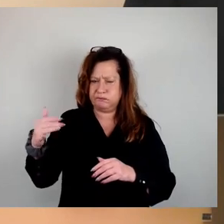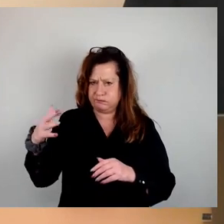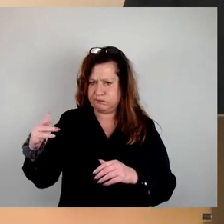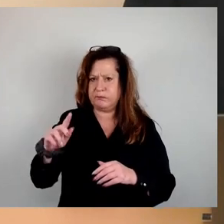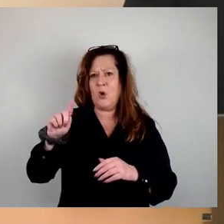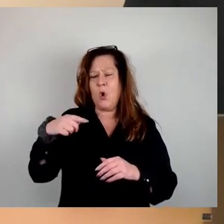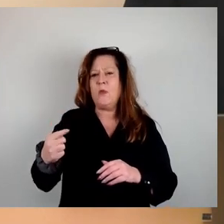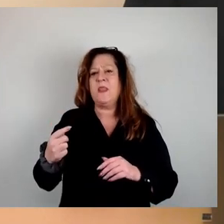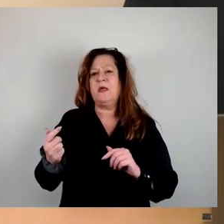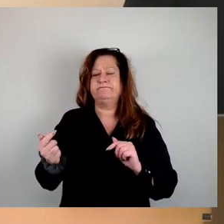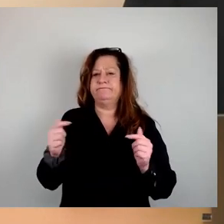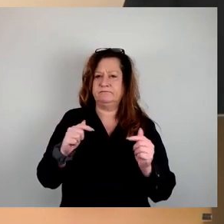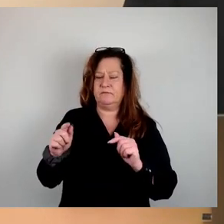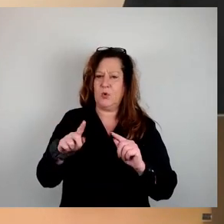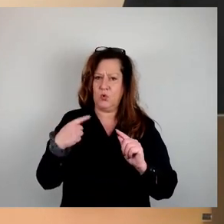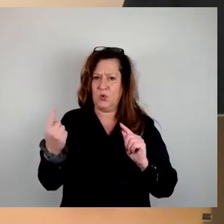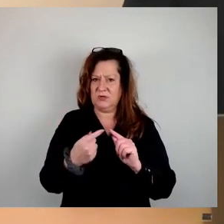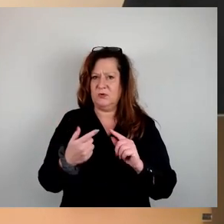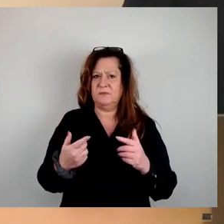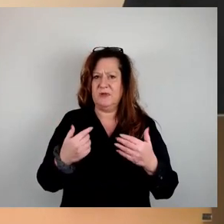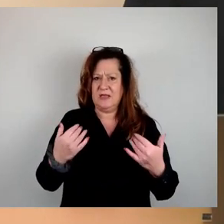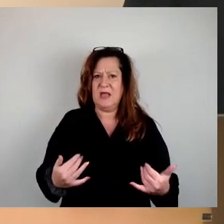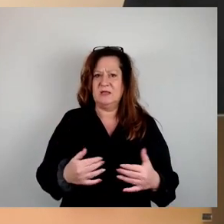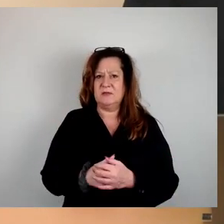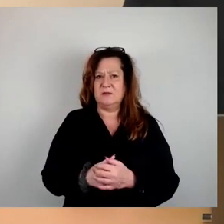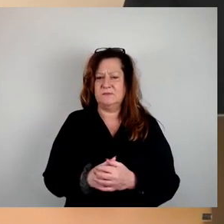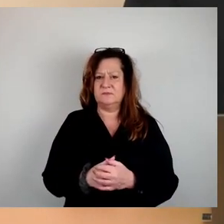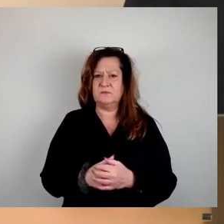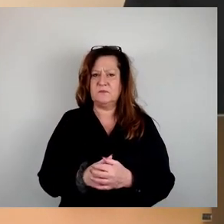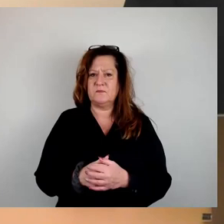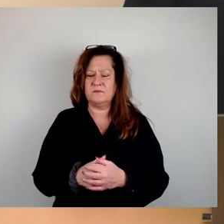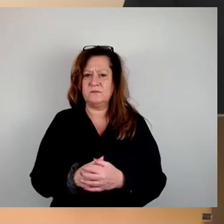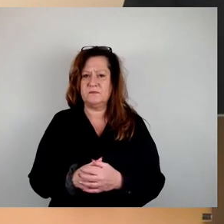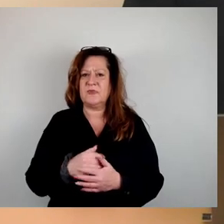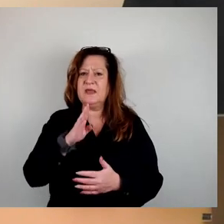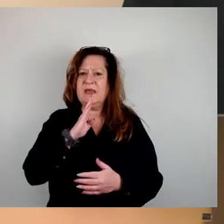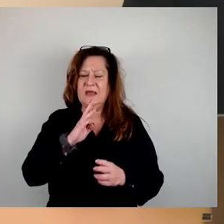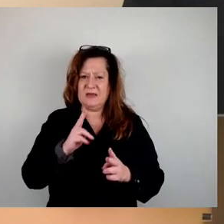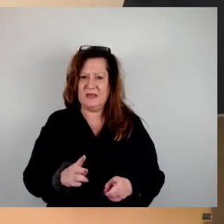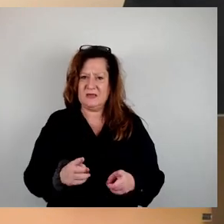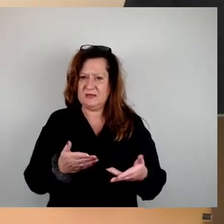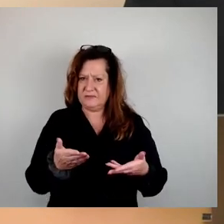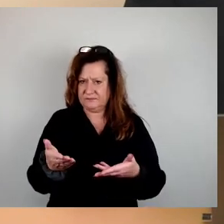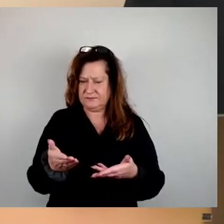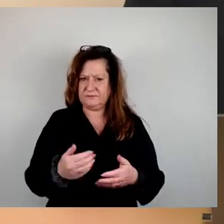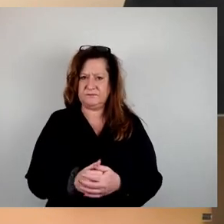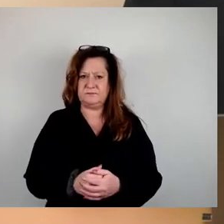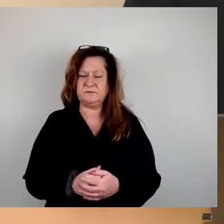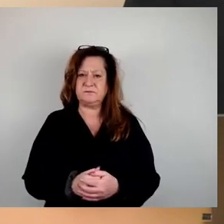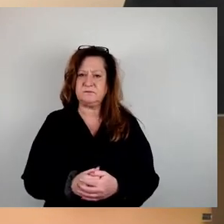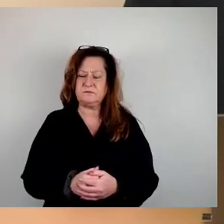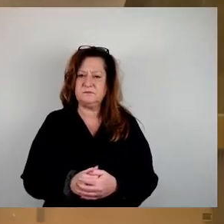beginnen würde. So, dann, wo haben wir das Rederecht? Also, bitteschön, Herr Armand, Sie haben das Wort.